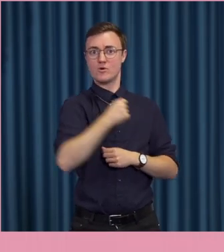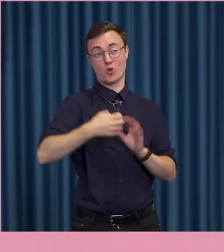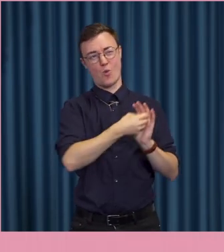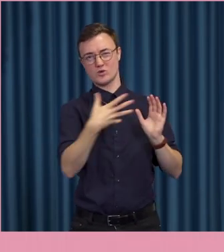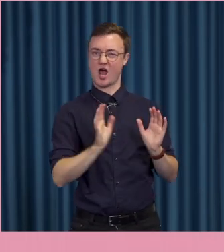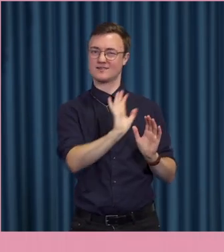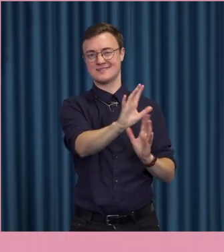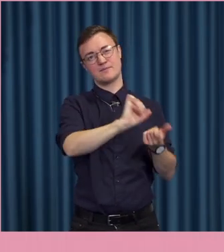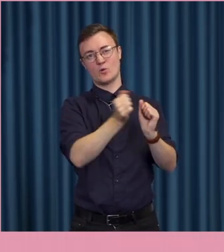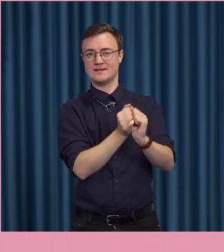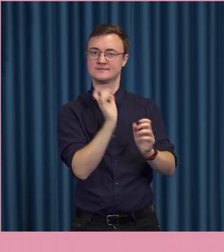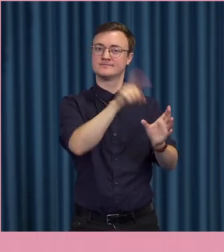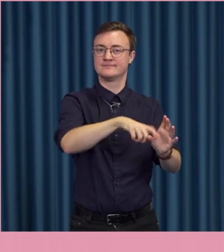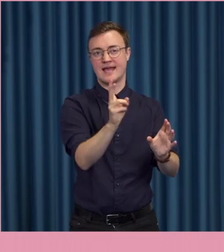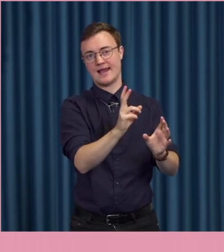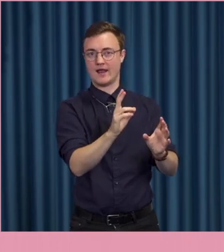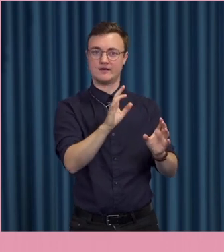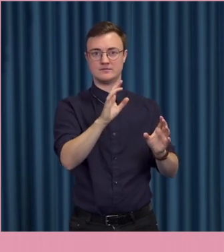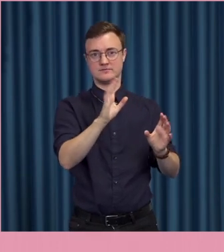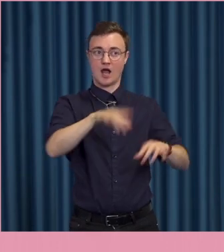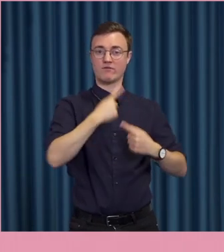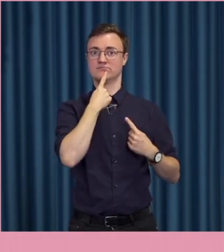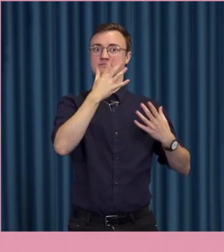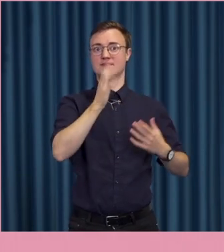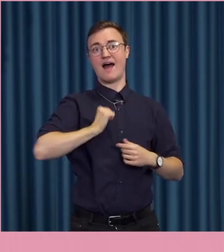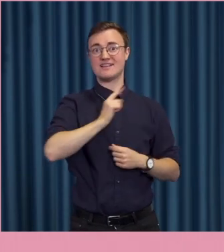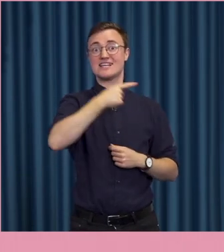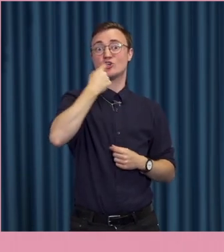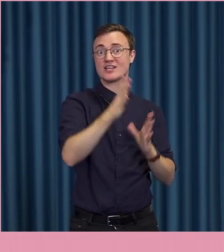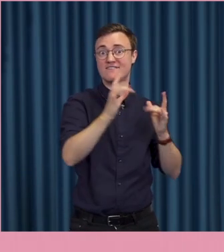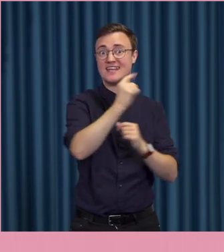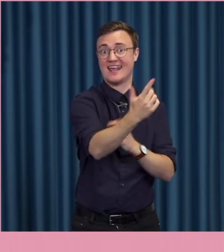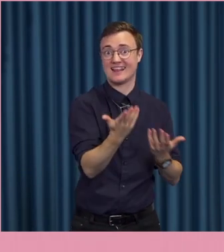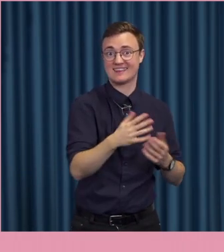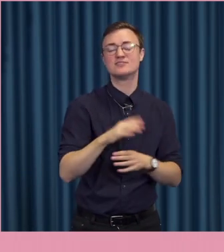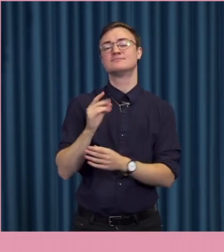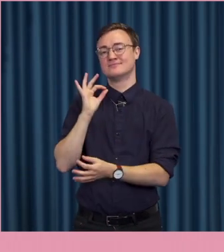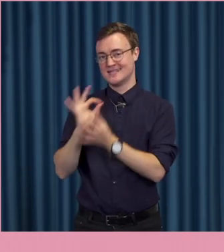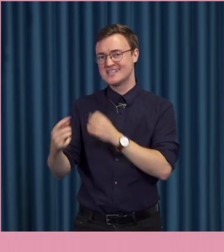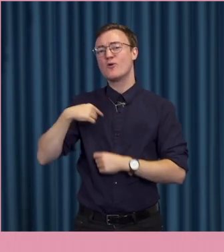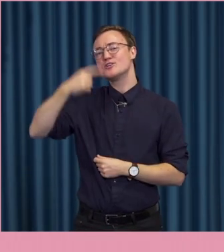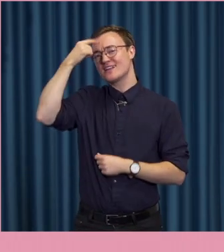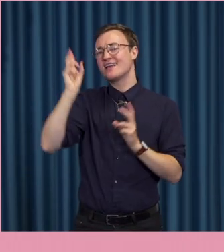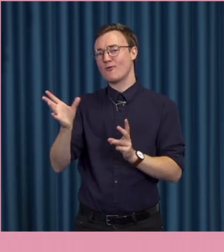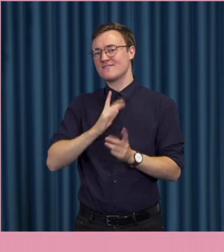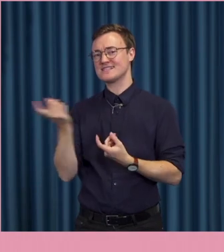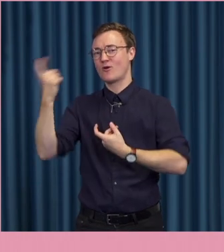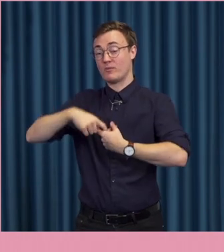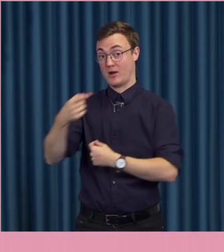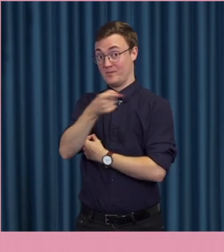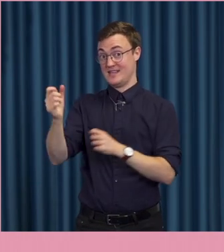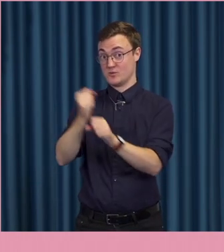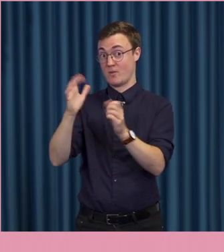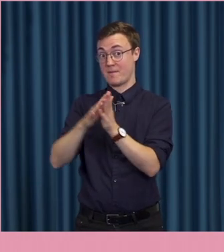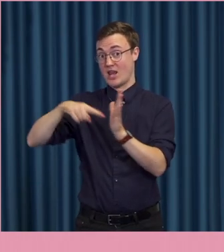utövandet av sin nyttande fel. Eller hur? Och jag tänker också att det hänger ihop med. Att om ni som jobbar med